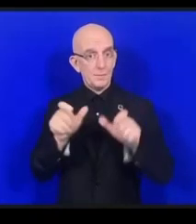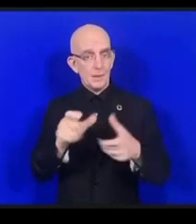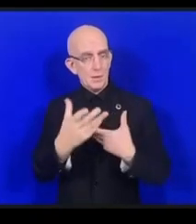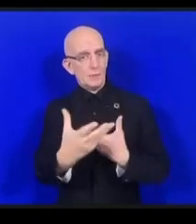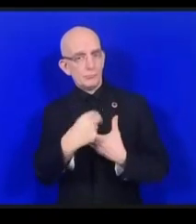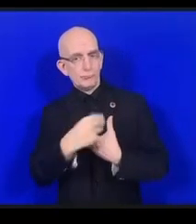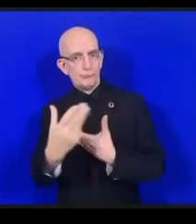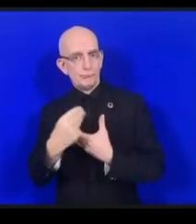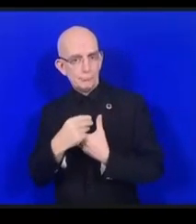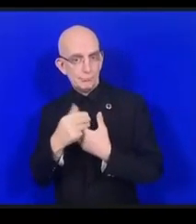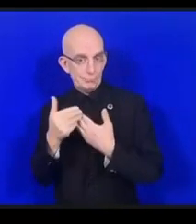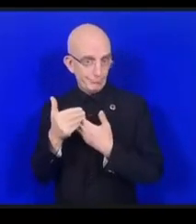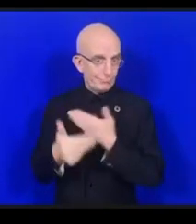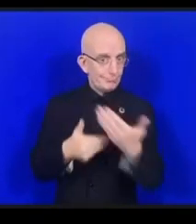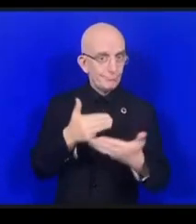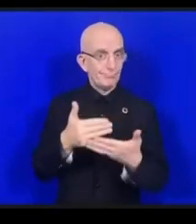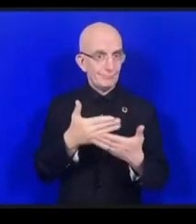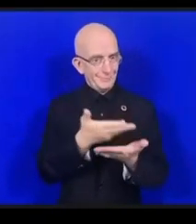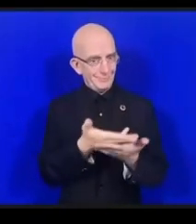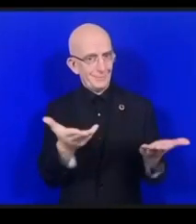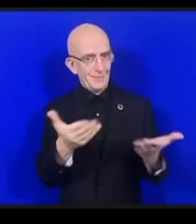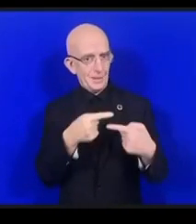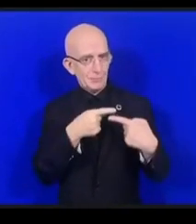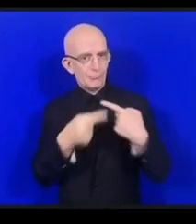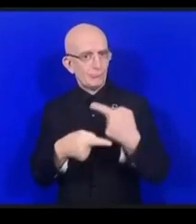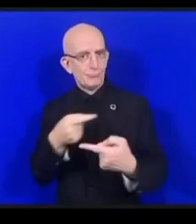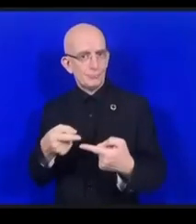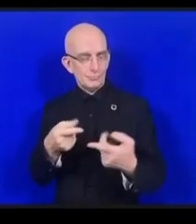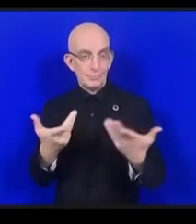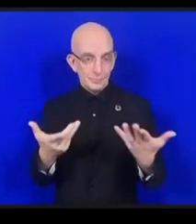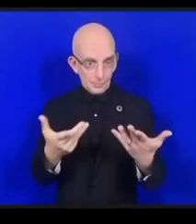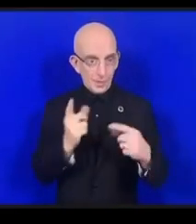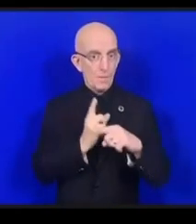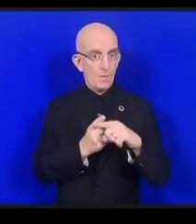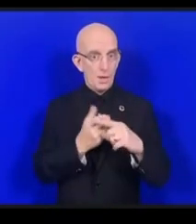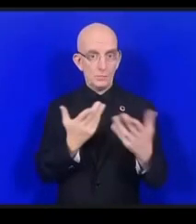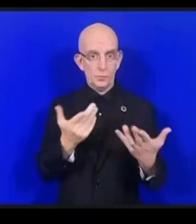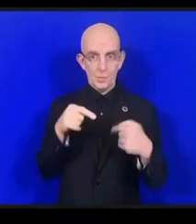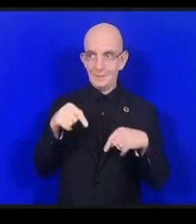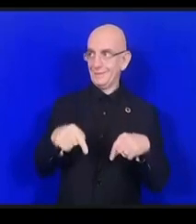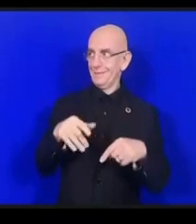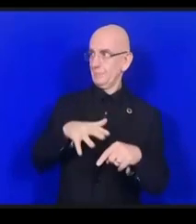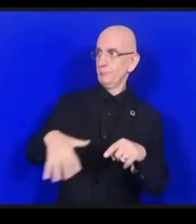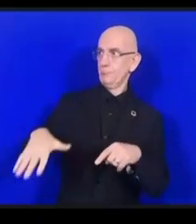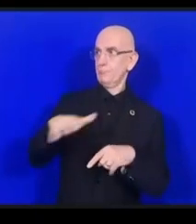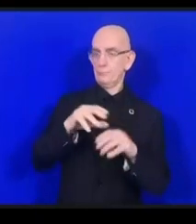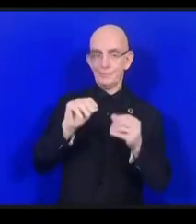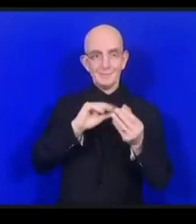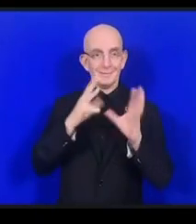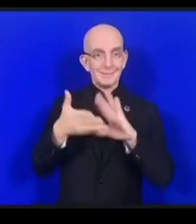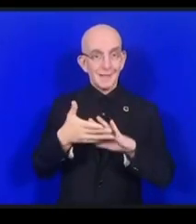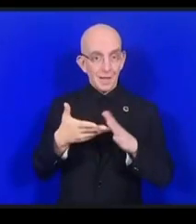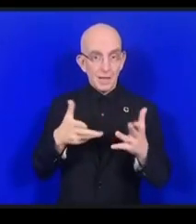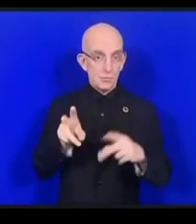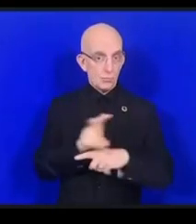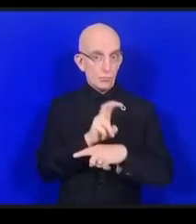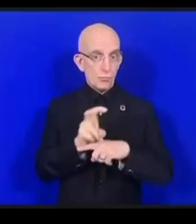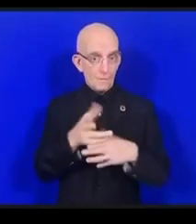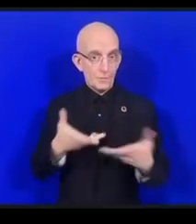participation dans les communautés qui discutent de l'Internet donc aider les jeunes